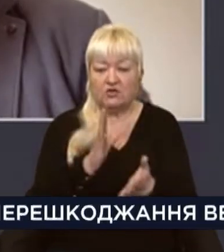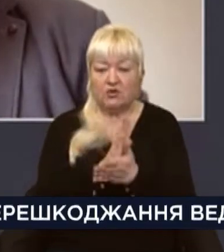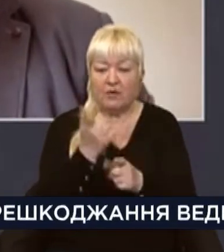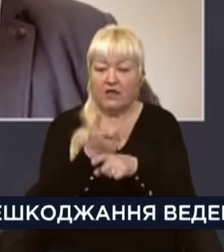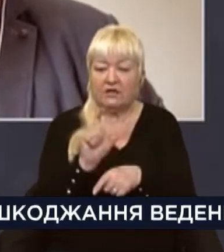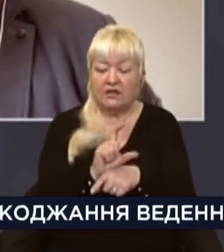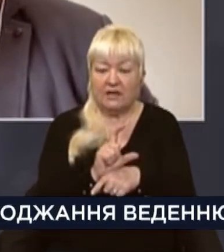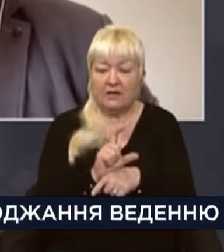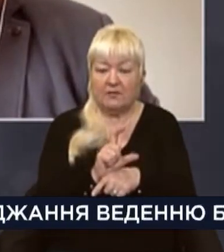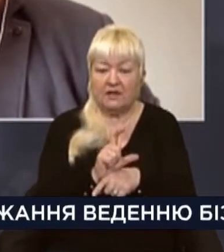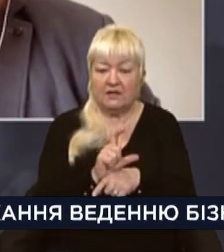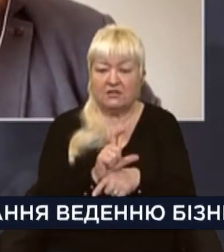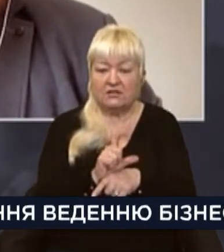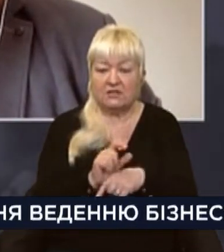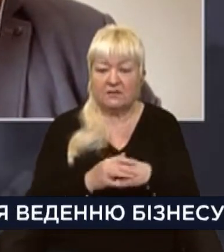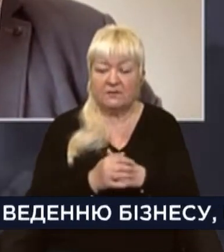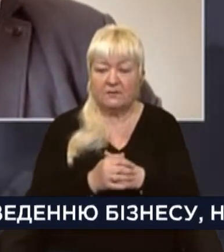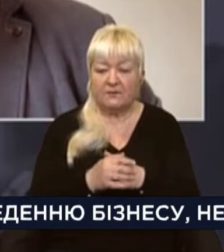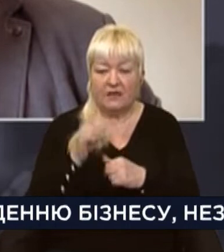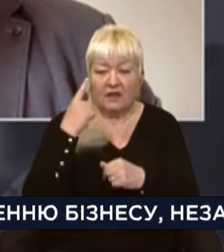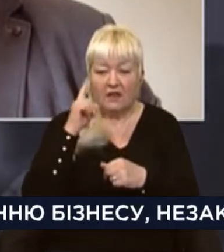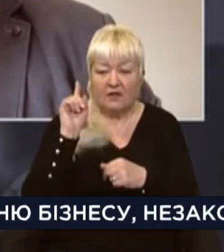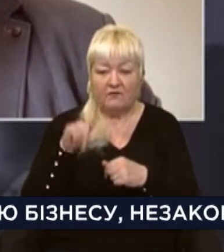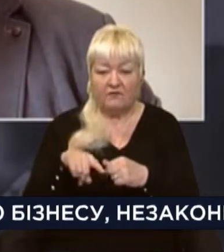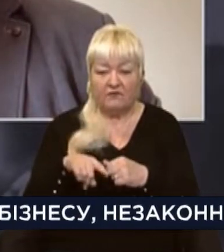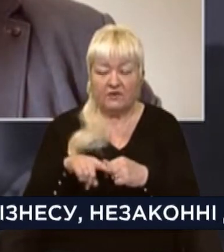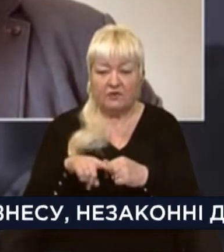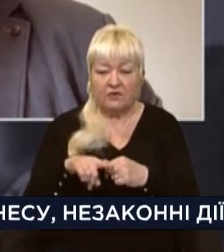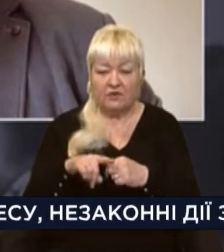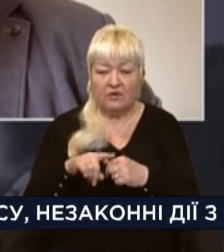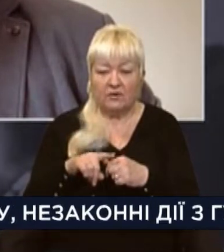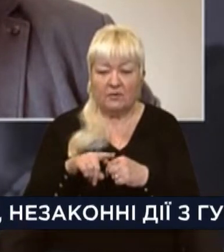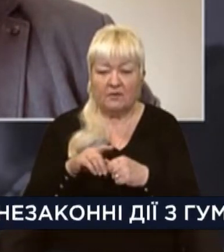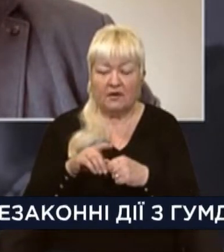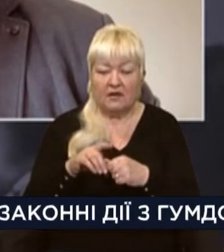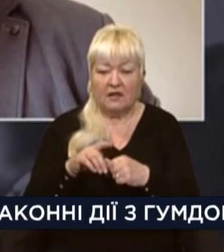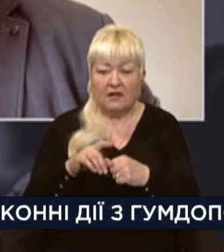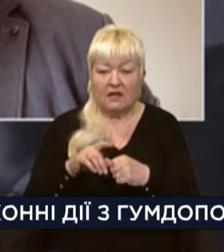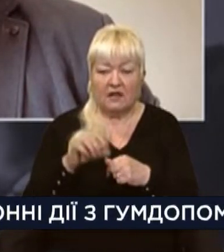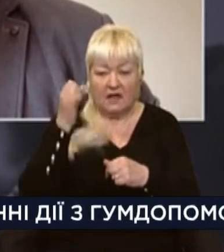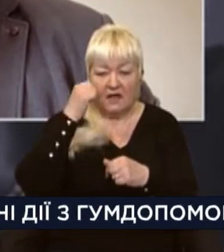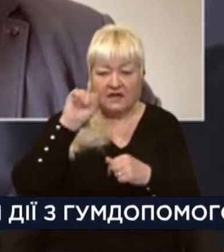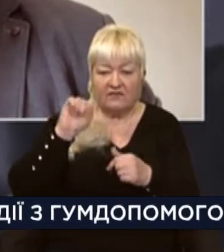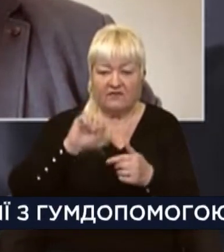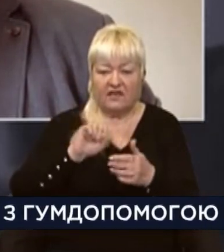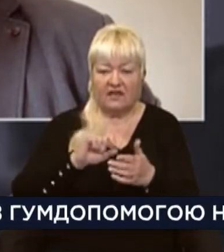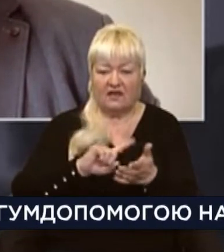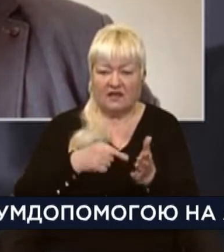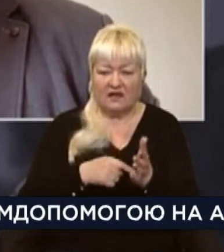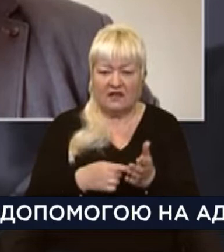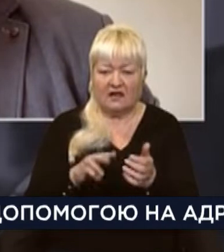найбільший витраг та відомі, це Брокарт Україна, це Кривий Рік Цемент,